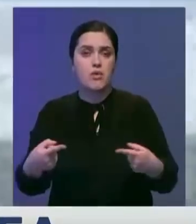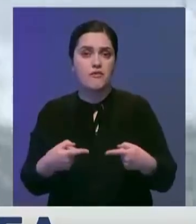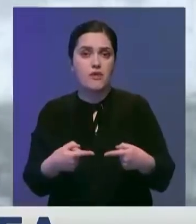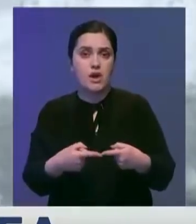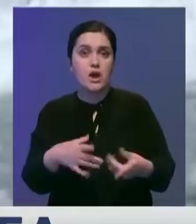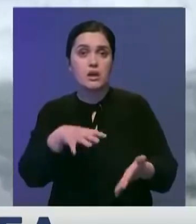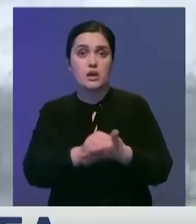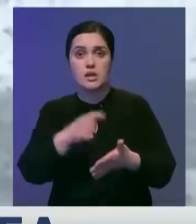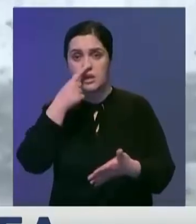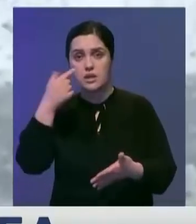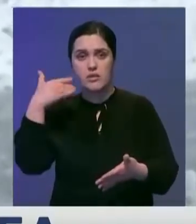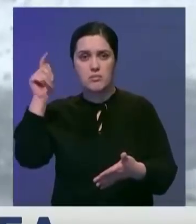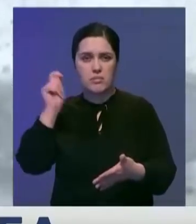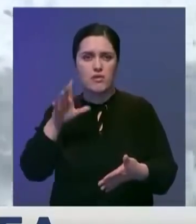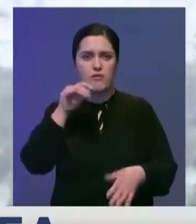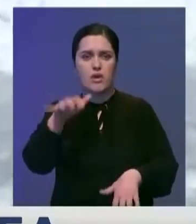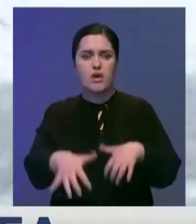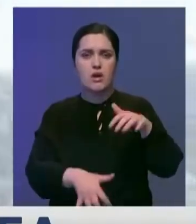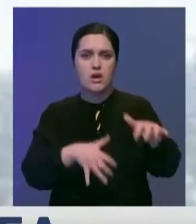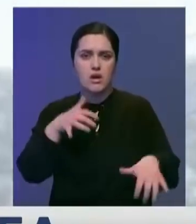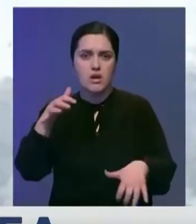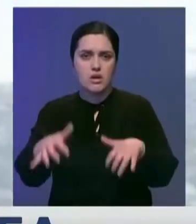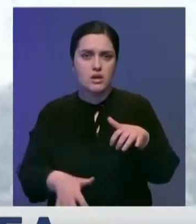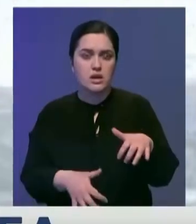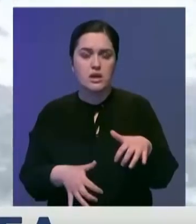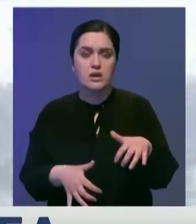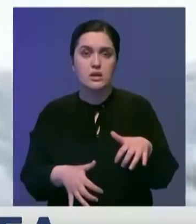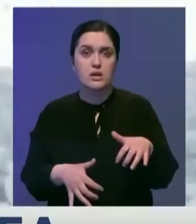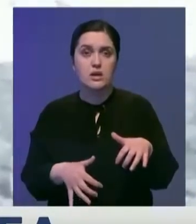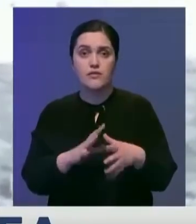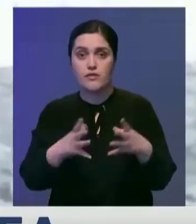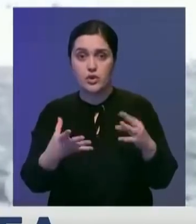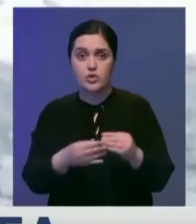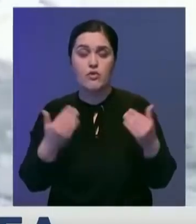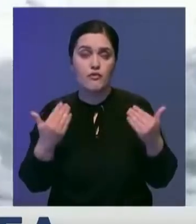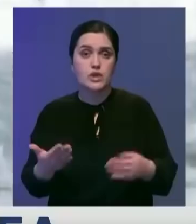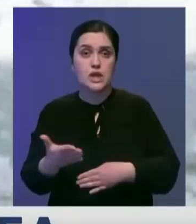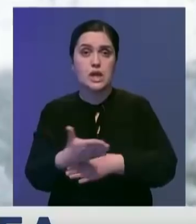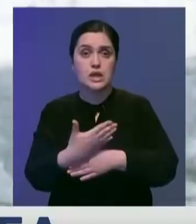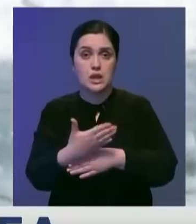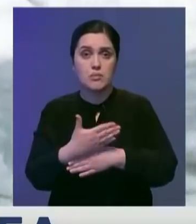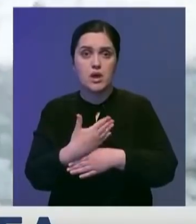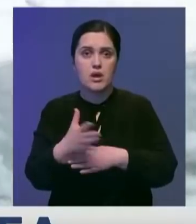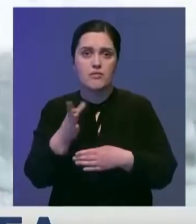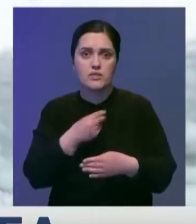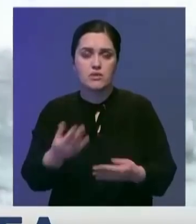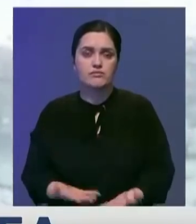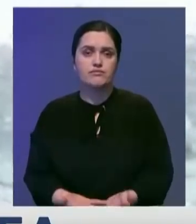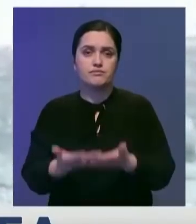Недавно приехали, все тут перерыли. Невод запускали под воду. В итоге вот, вся рыба наружу вышла и замерзла.